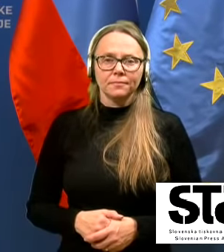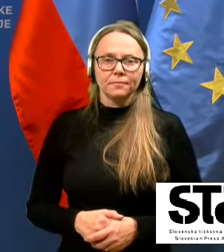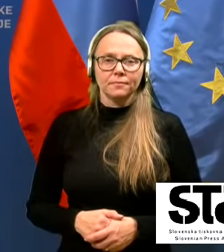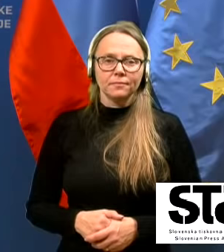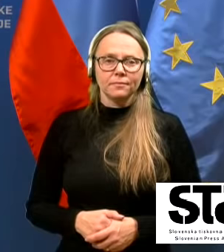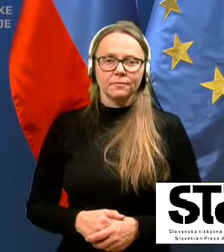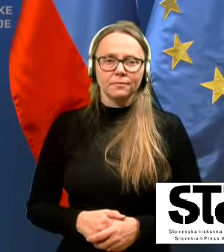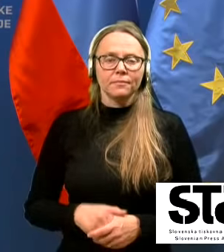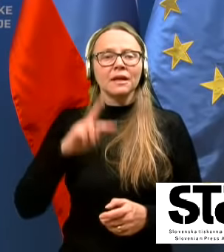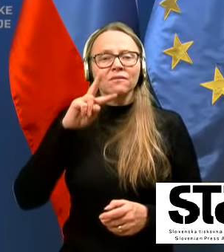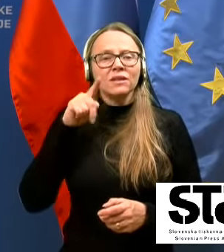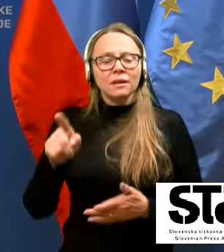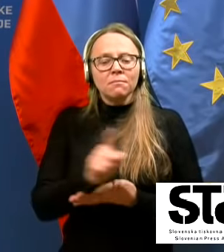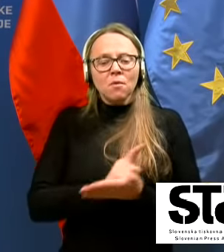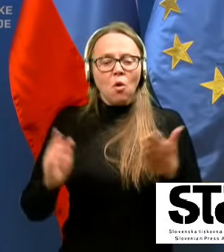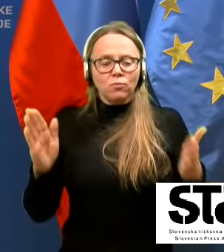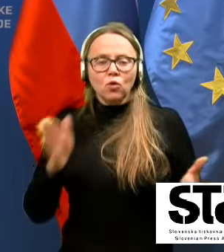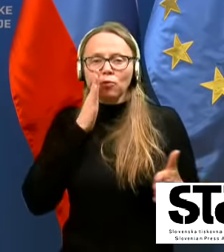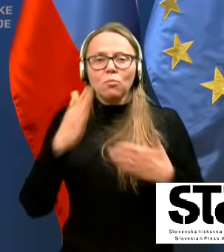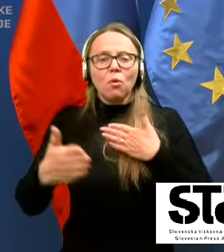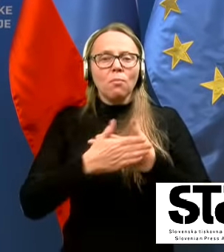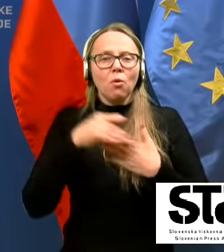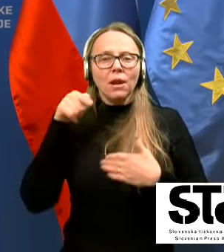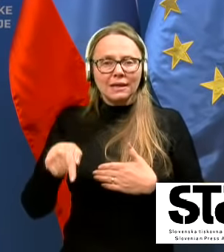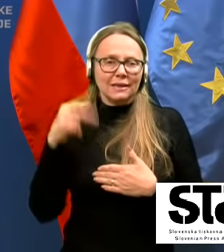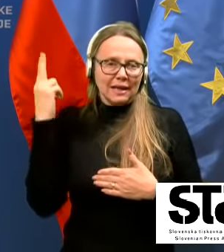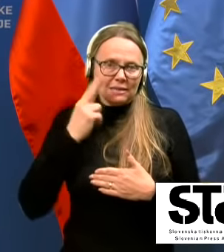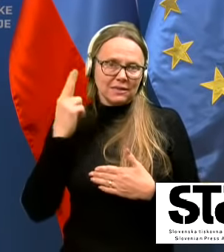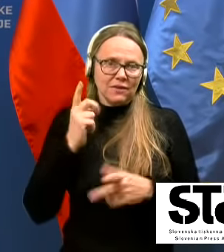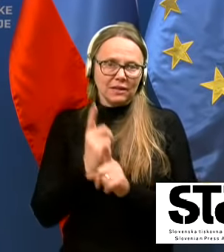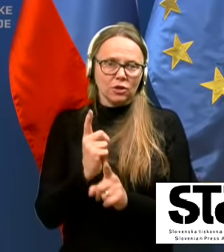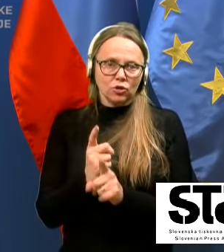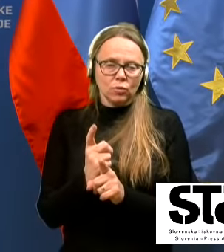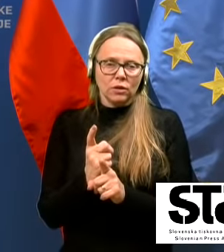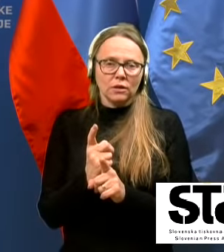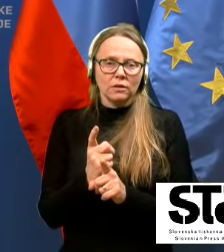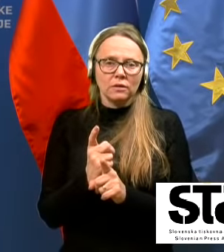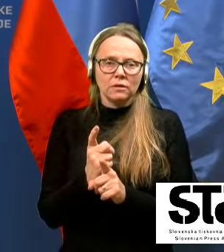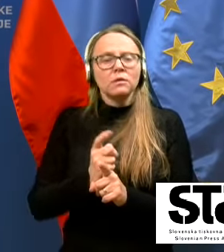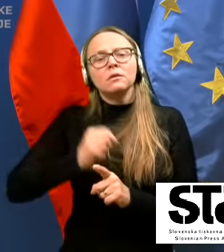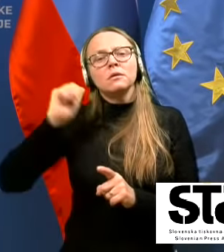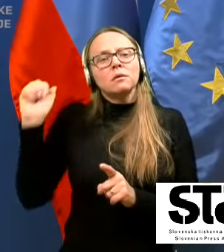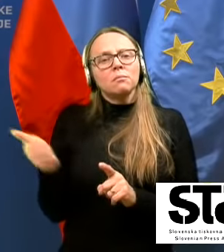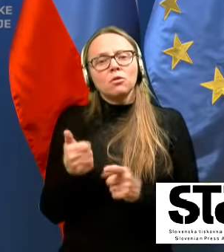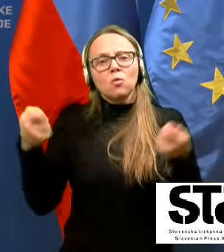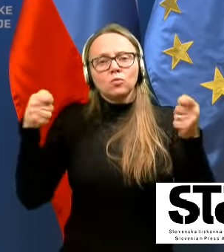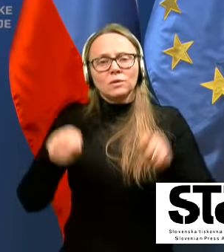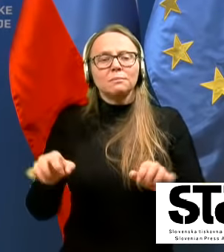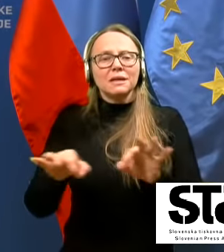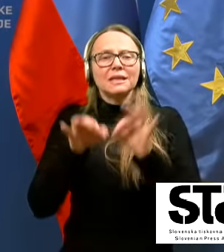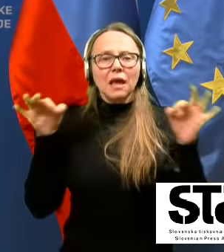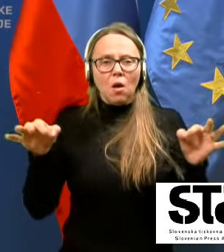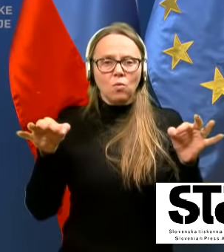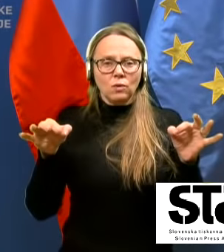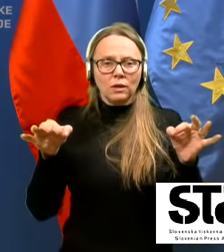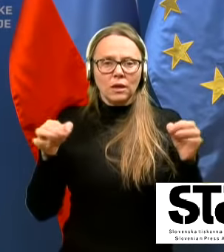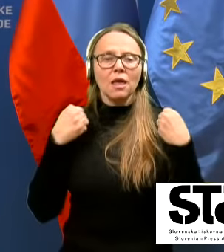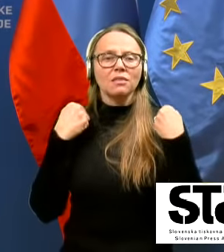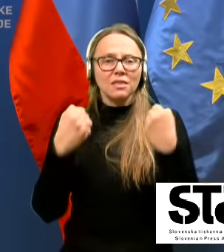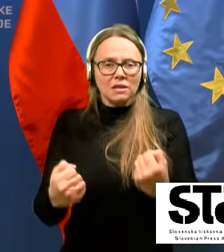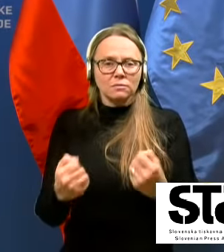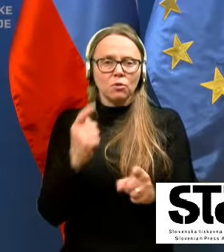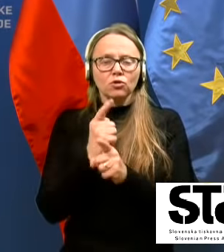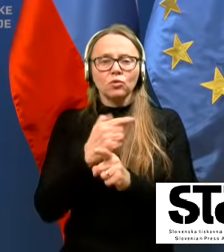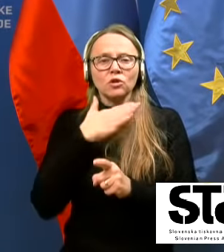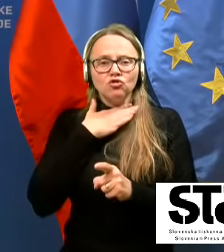V tem obdobju bo poleg tega, sveda, tudi ponovno zaprt javni transport, tudi